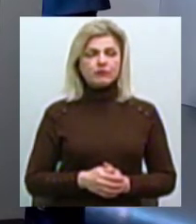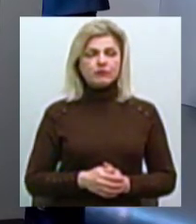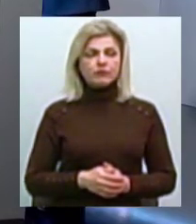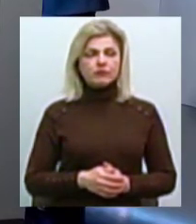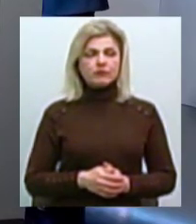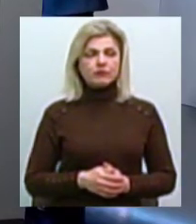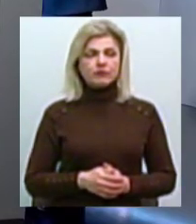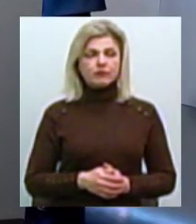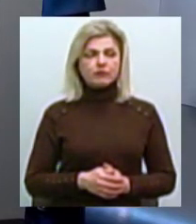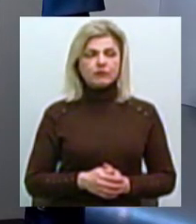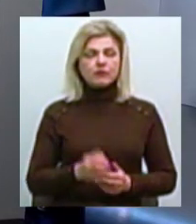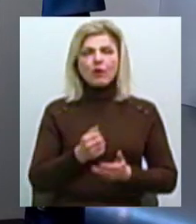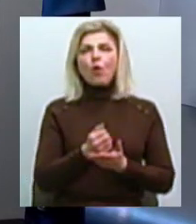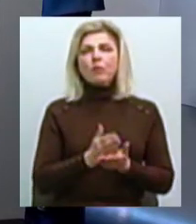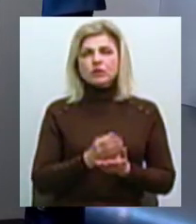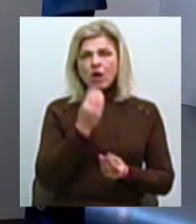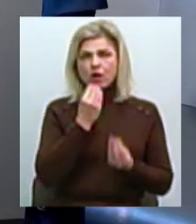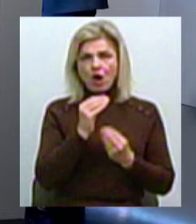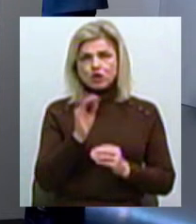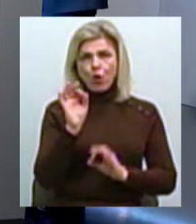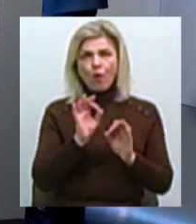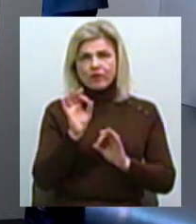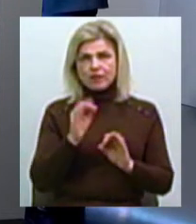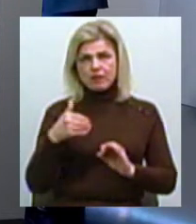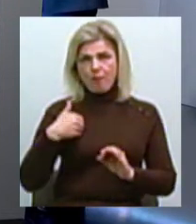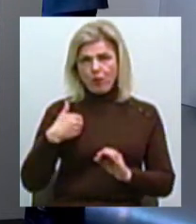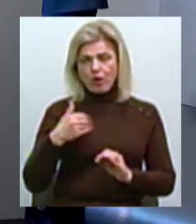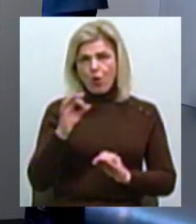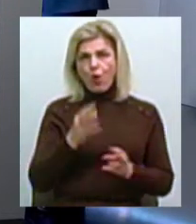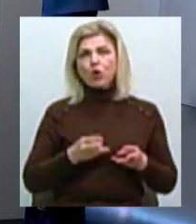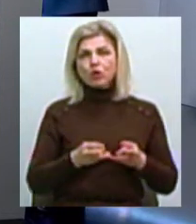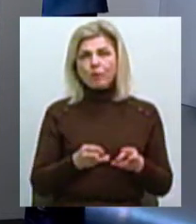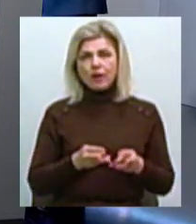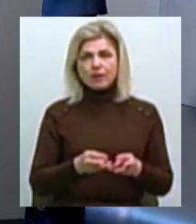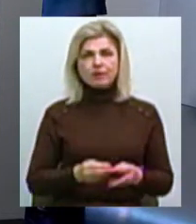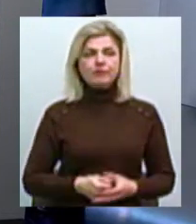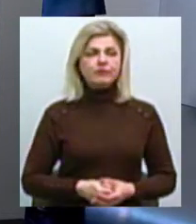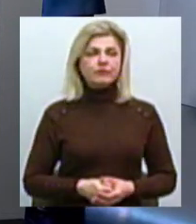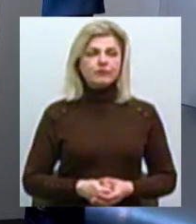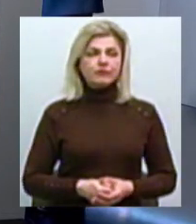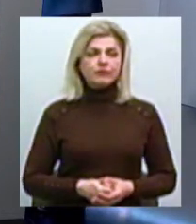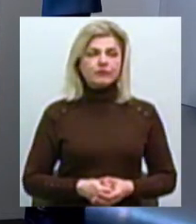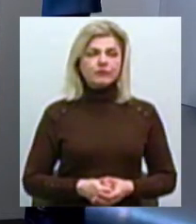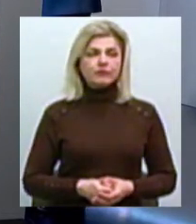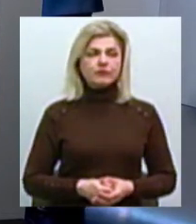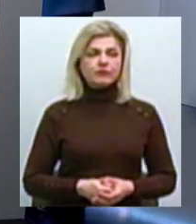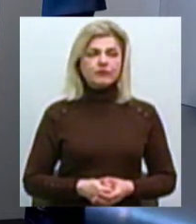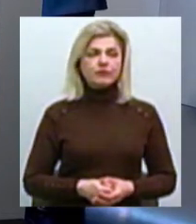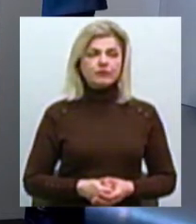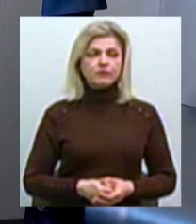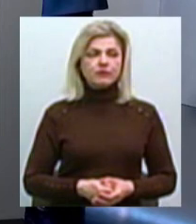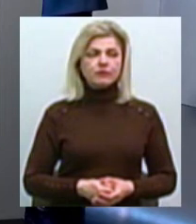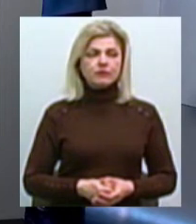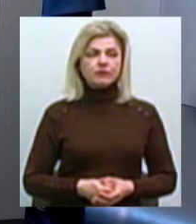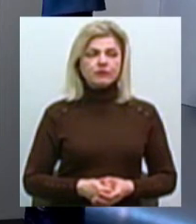кращий коефіцієнт корисної дії щодо спалювання корисних копалин, які використовуються в